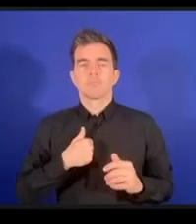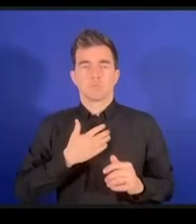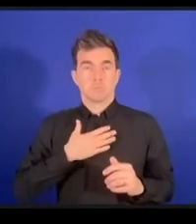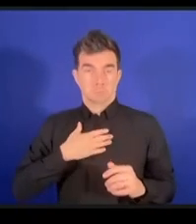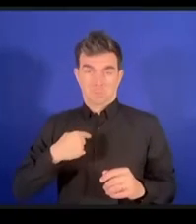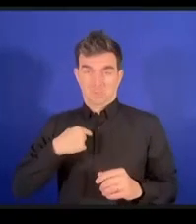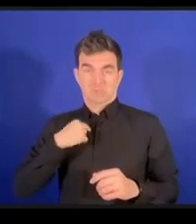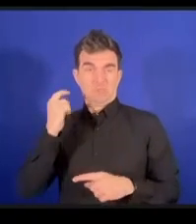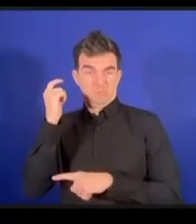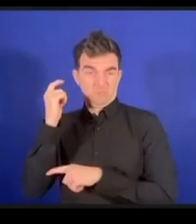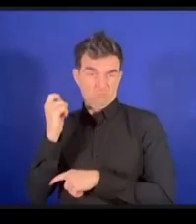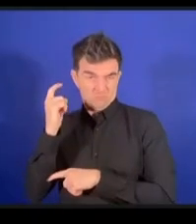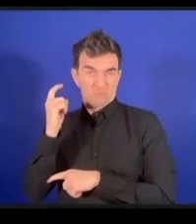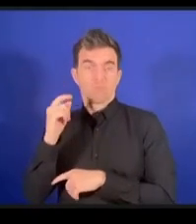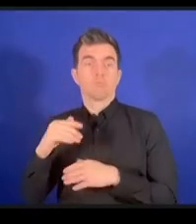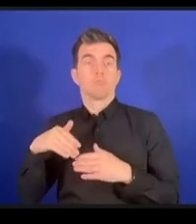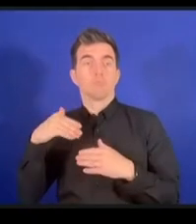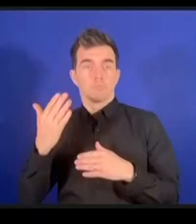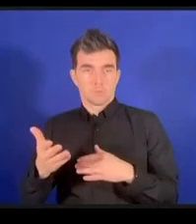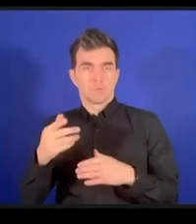ナミックコアリーションについては